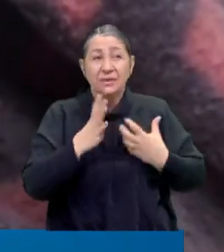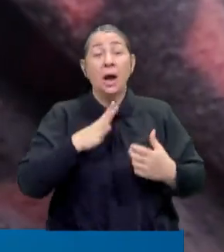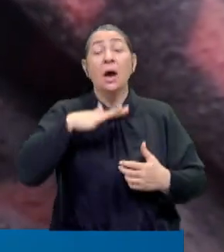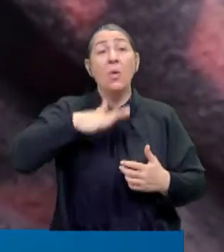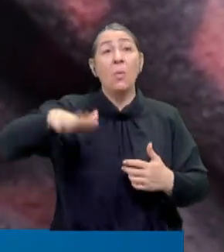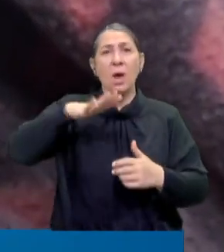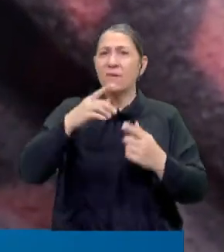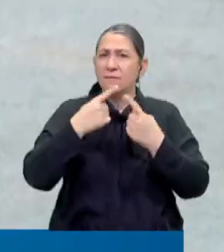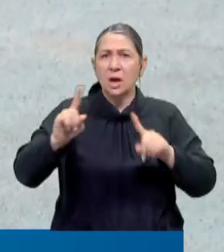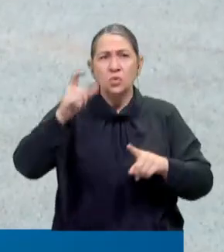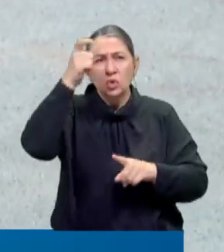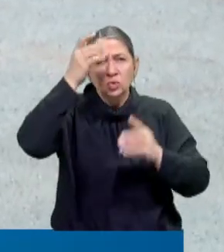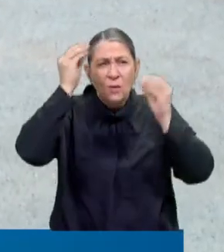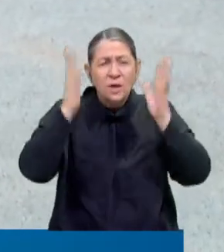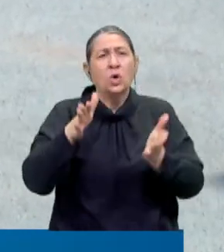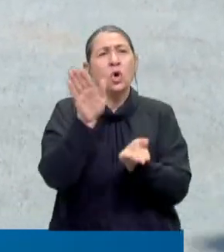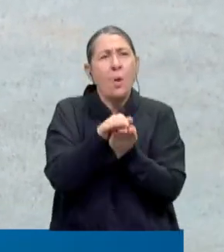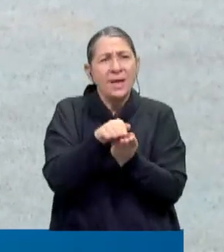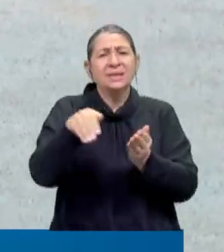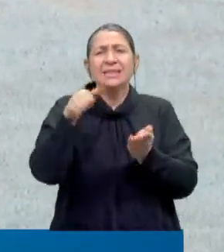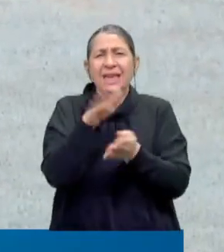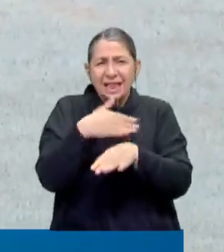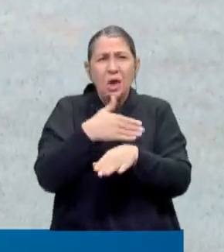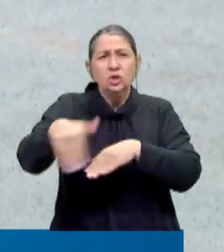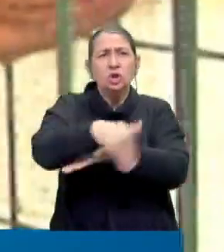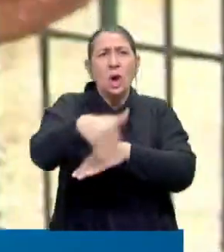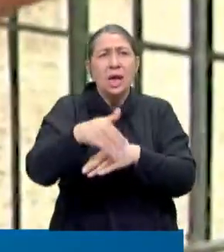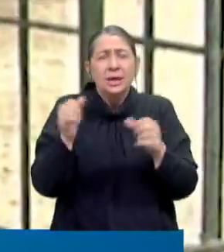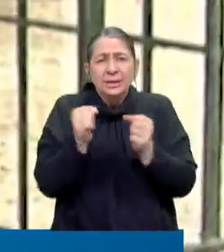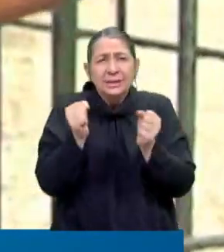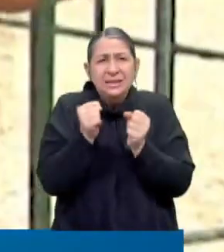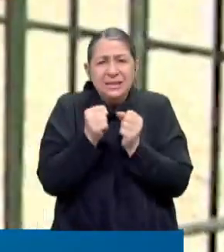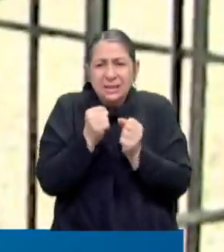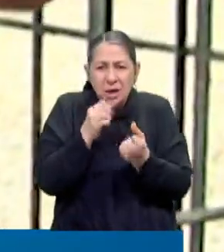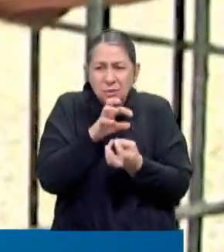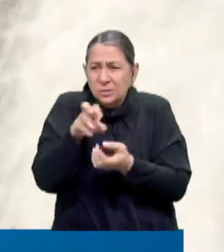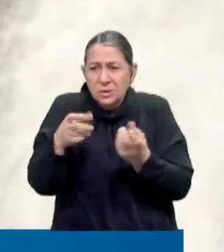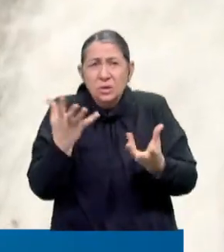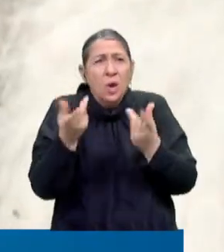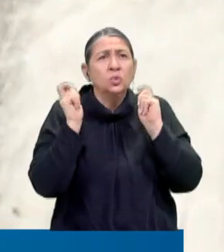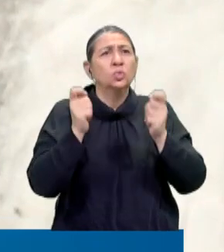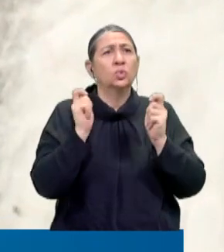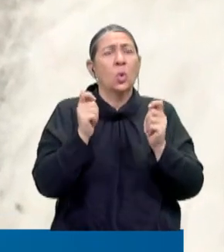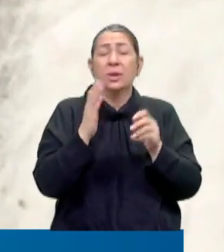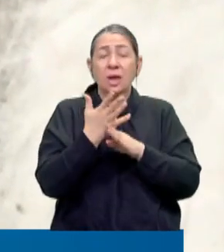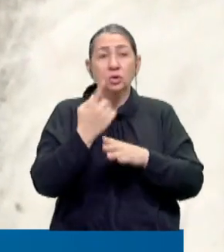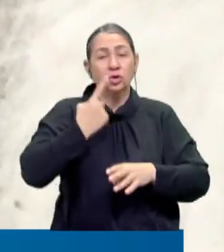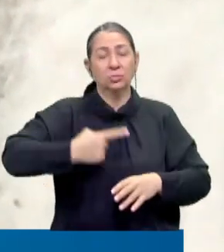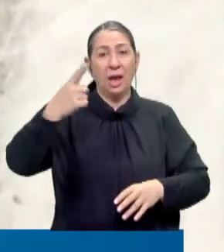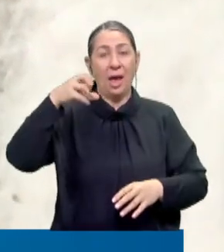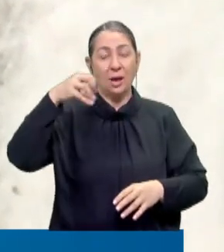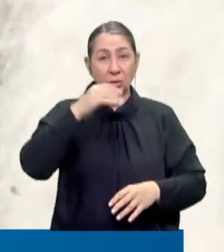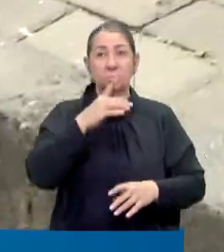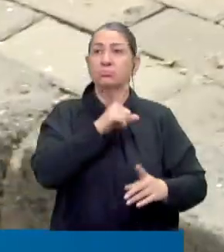Avrupa'nın aksine Türkiye'de çok sayıda köpek ve kedi sokakta. Kışın hayatta kalma mücadeleleri daha da zorlaşıyor. Cumhurbaşkanı